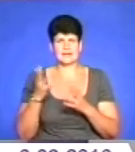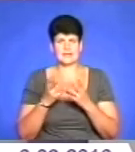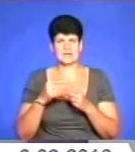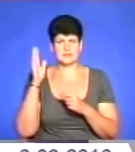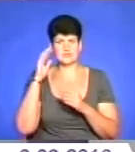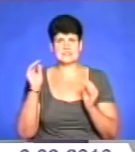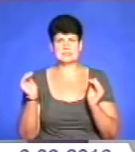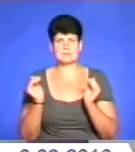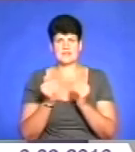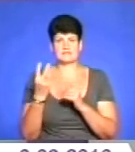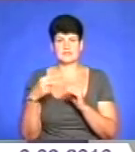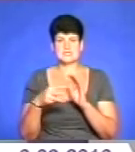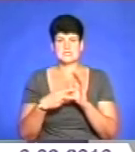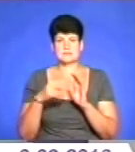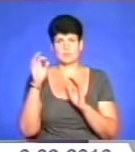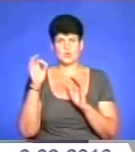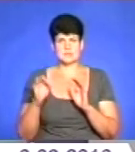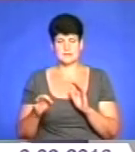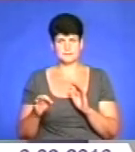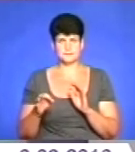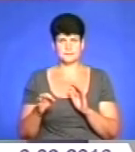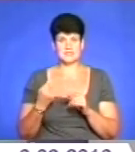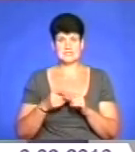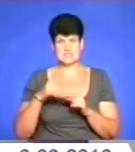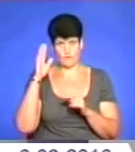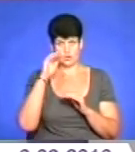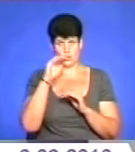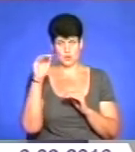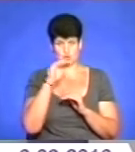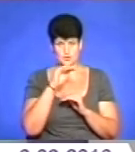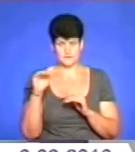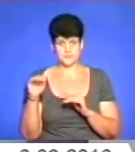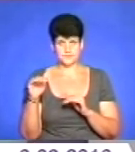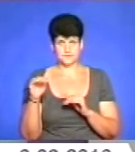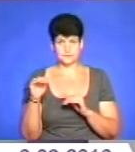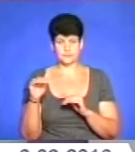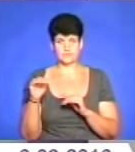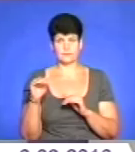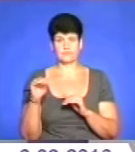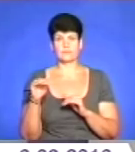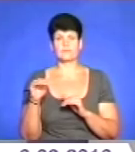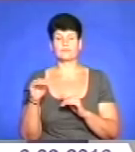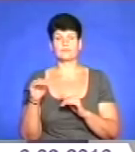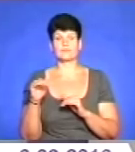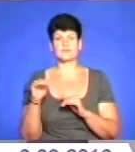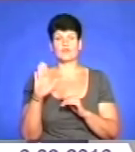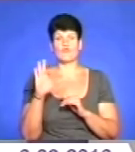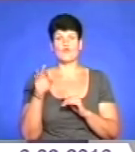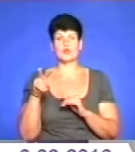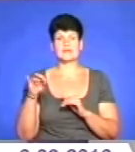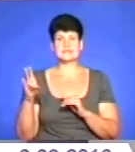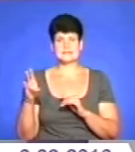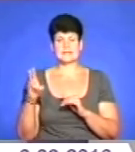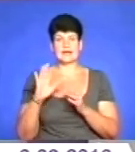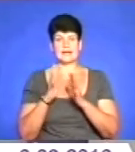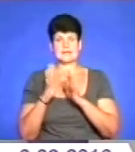року зменшилася на 27 відсотків, це водний горизонт. В Болинських лісах там